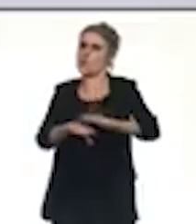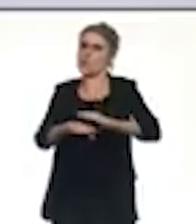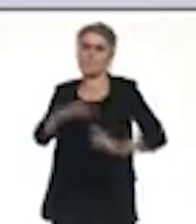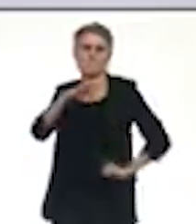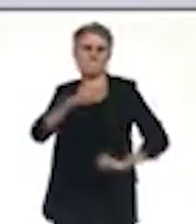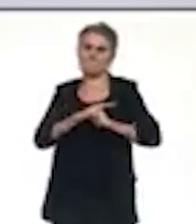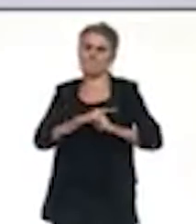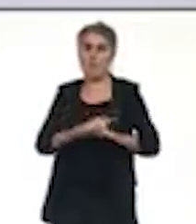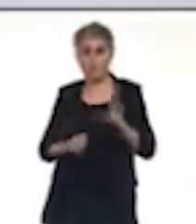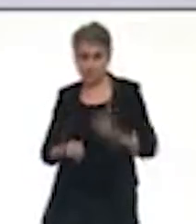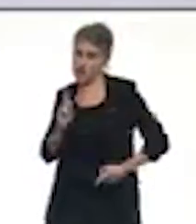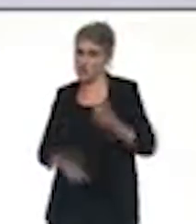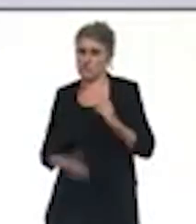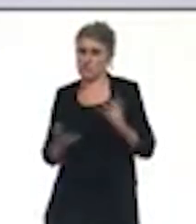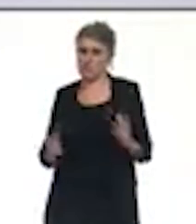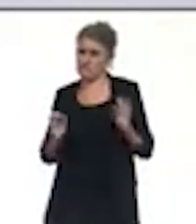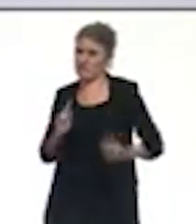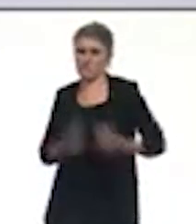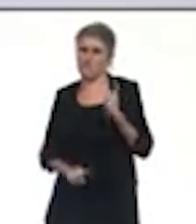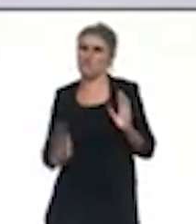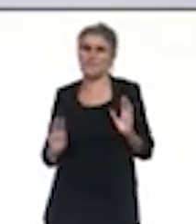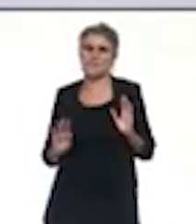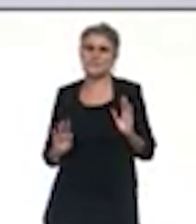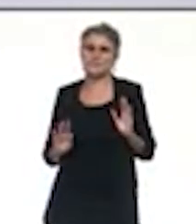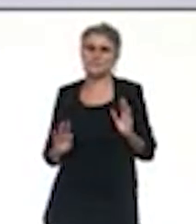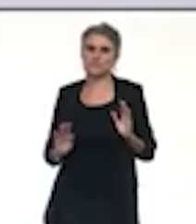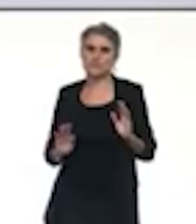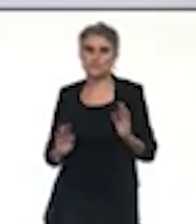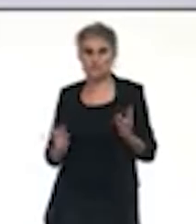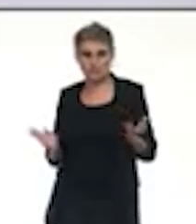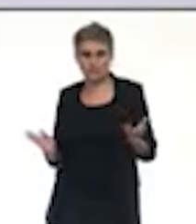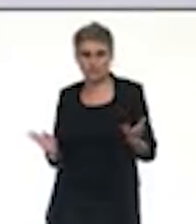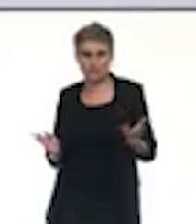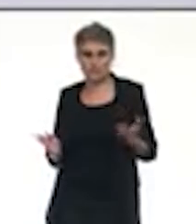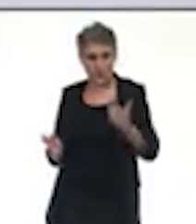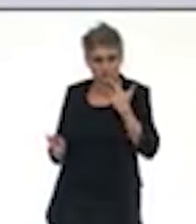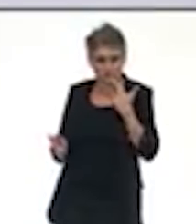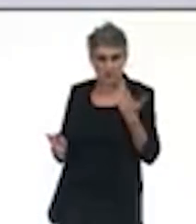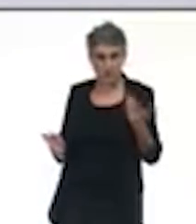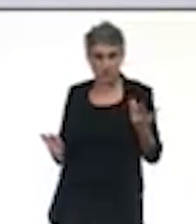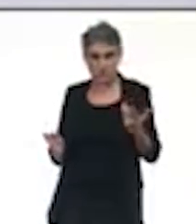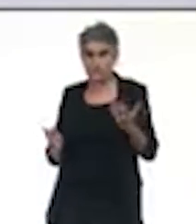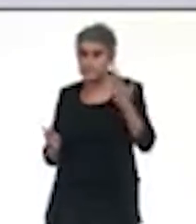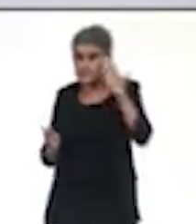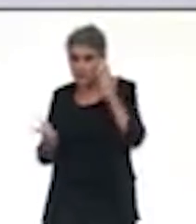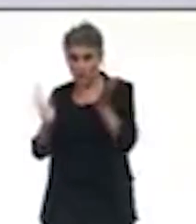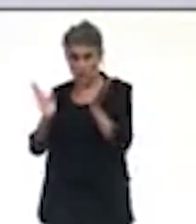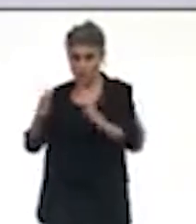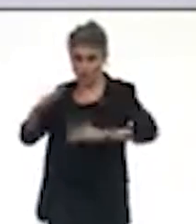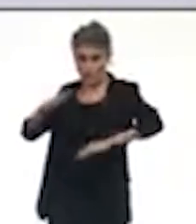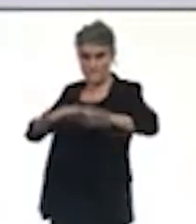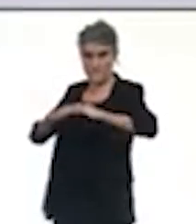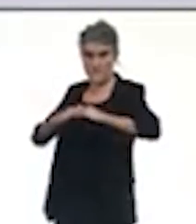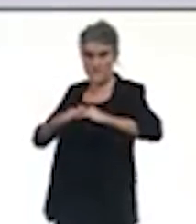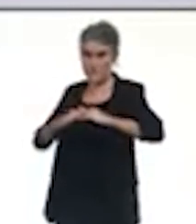ce point, vraiment, c le point le plus essentiel. Il s'agit d'un niveau qui met dès lors qu'on l'atteint fortement en tension